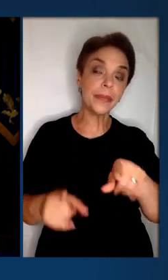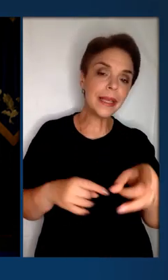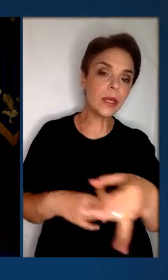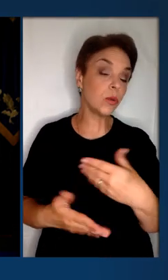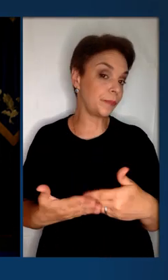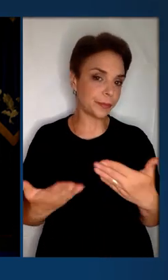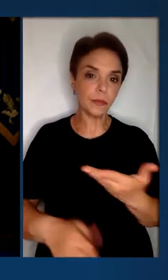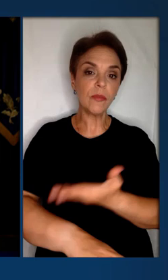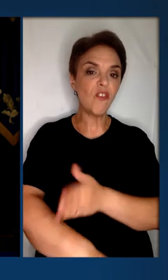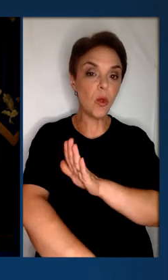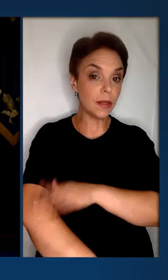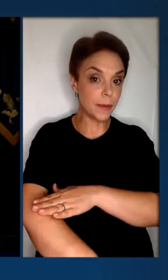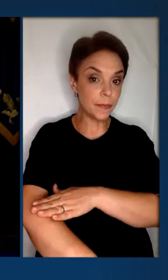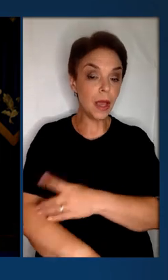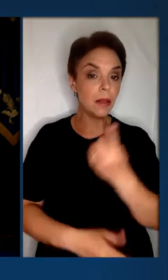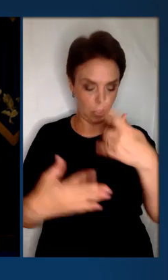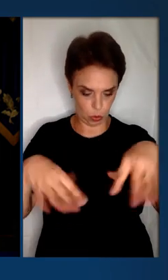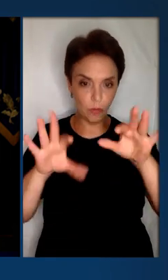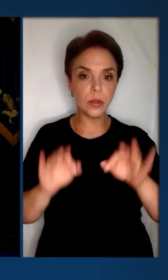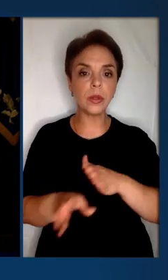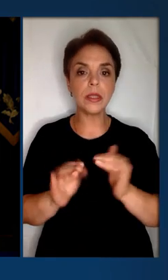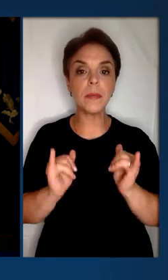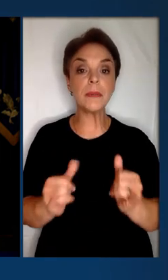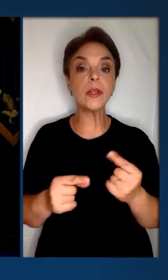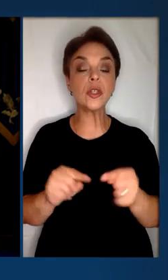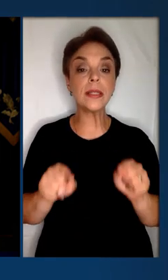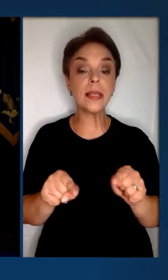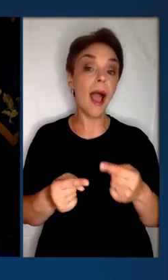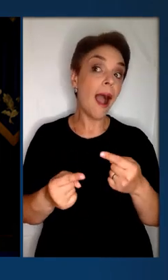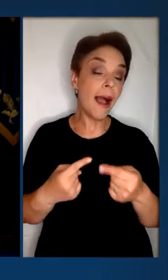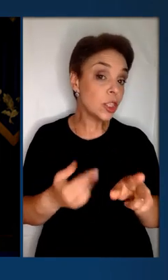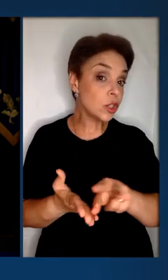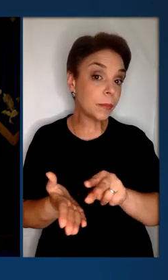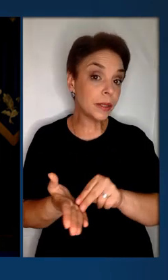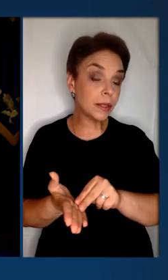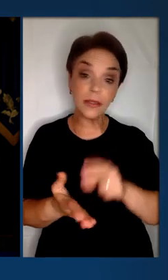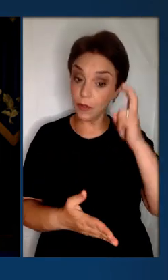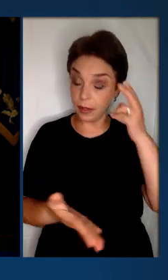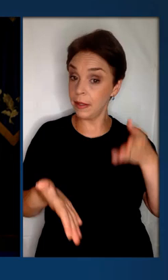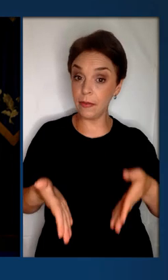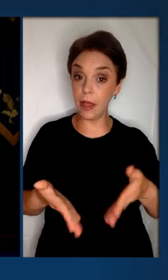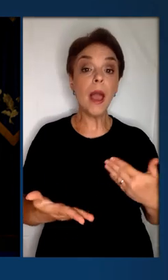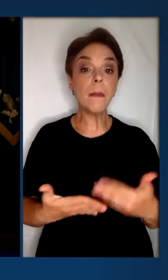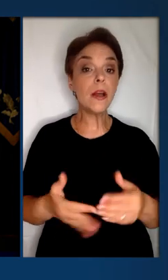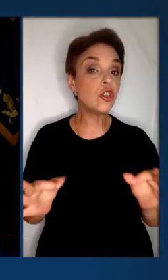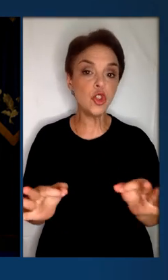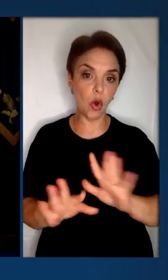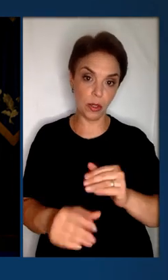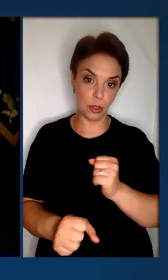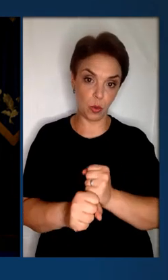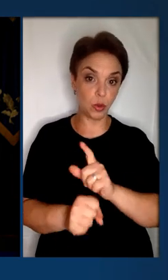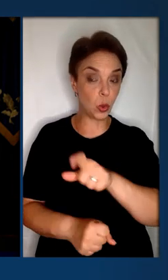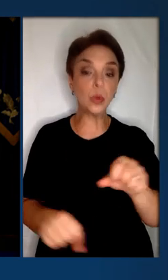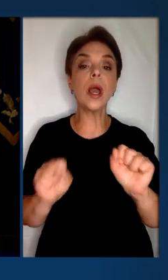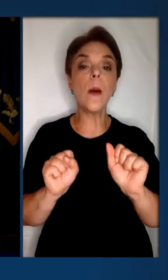Деякі регіони, наприклад, Волинь, на 100% забезпечили це. А інший приклад – у Києві майже